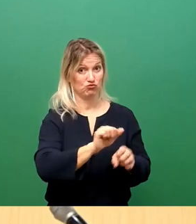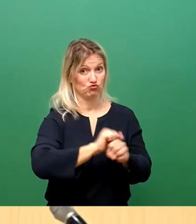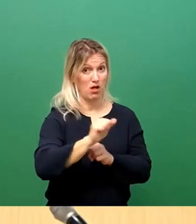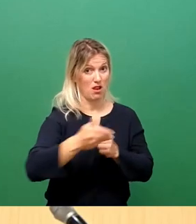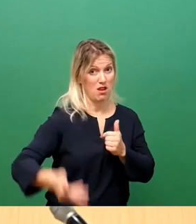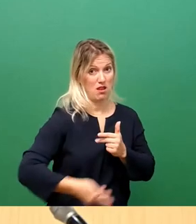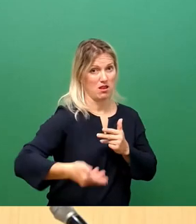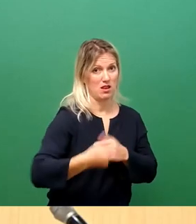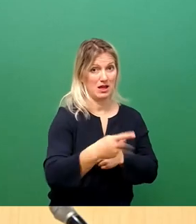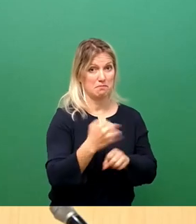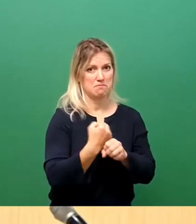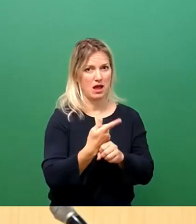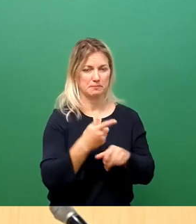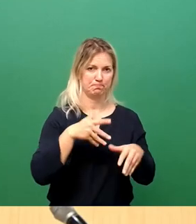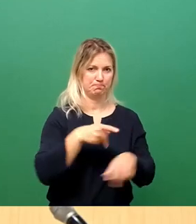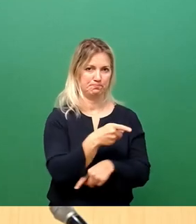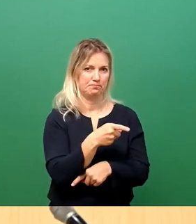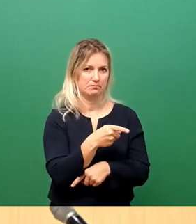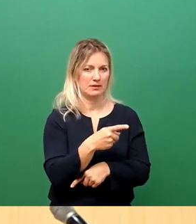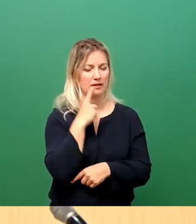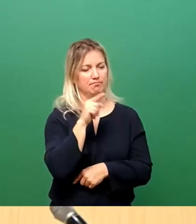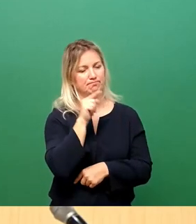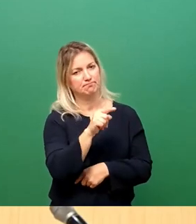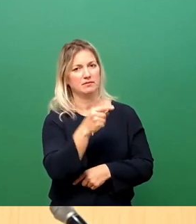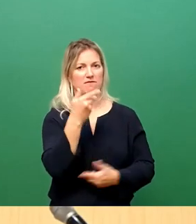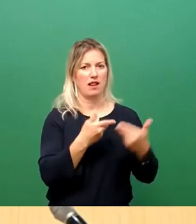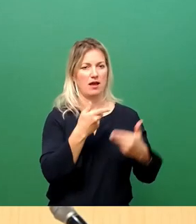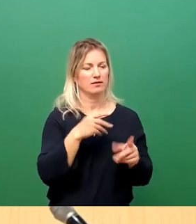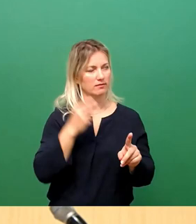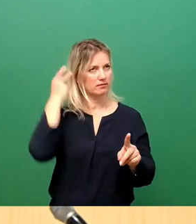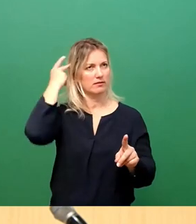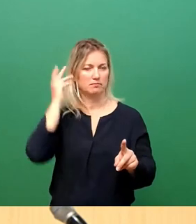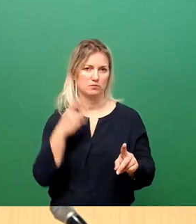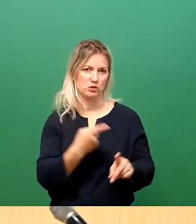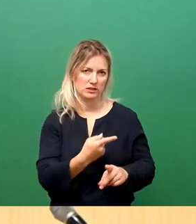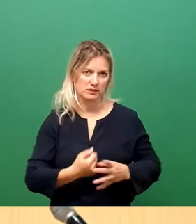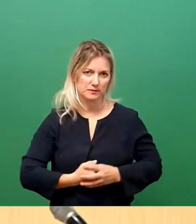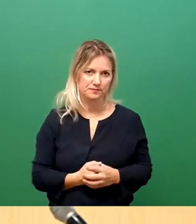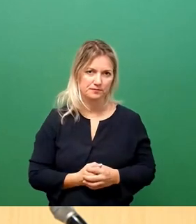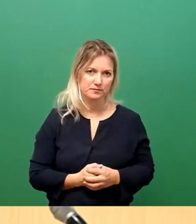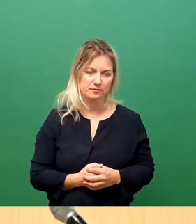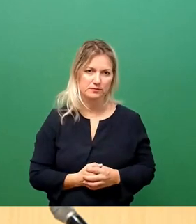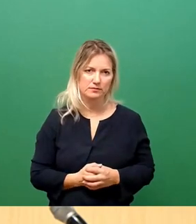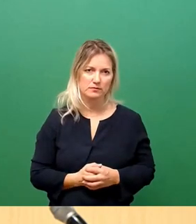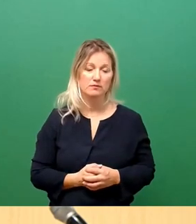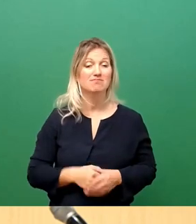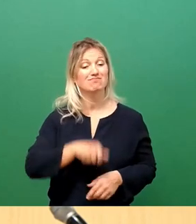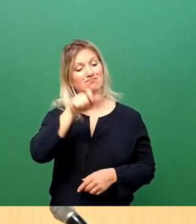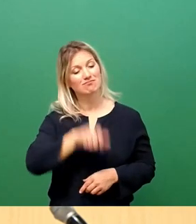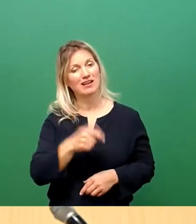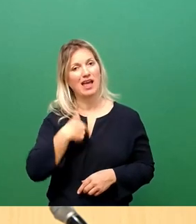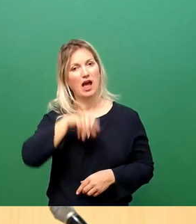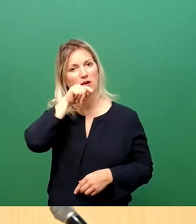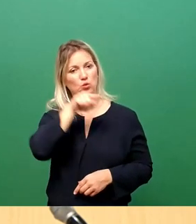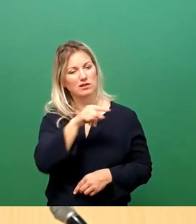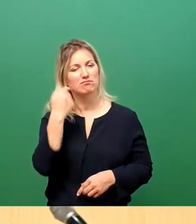werden. Ich glaube, das ist tatsächlich eine Sache, die man im Hinterkopf behalten muss. Und ich würde tatsächlich auch Herrn Kühn dann vielleicht noch mal bitten, auch für die